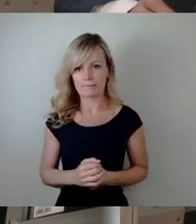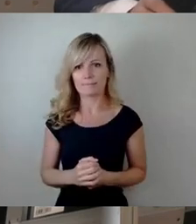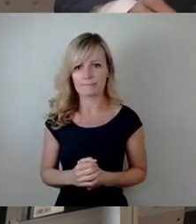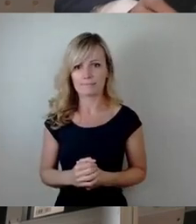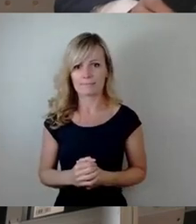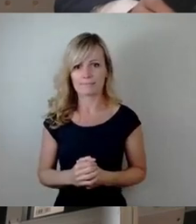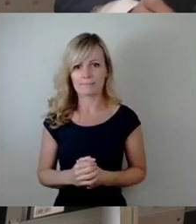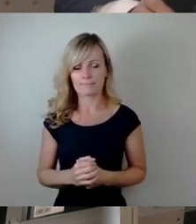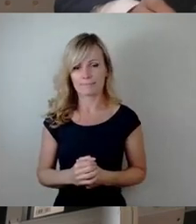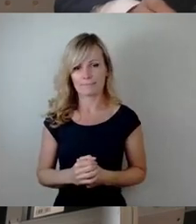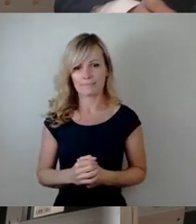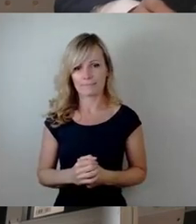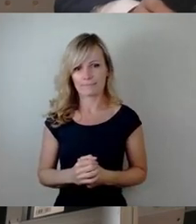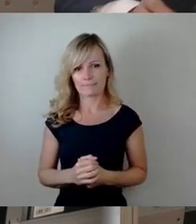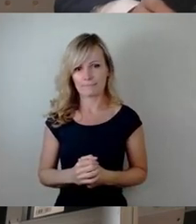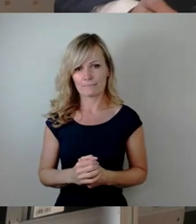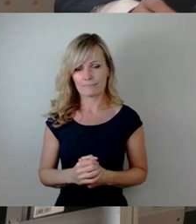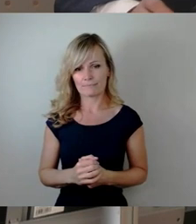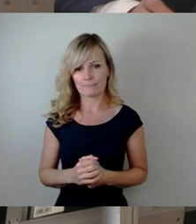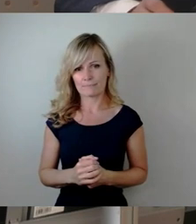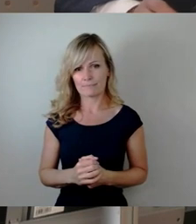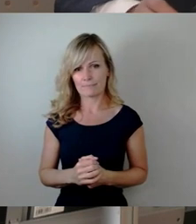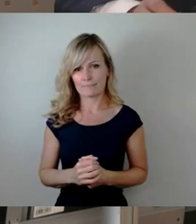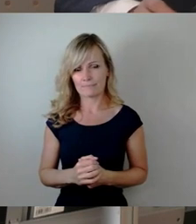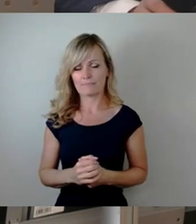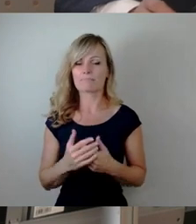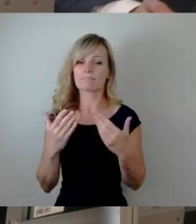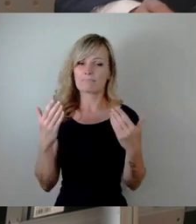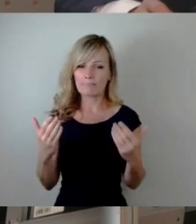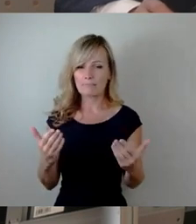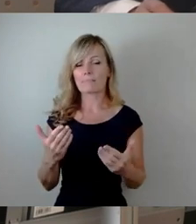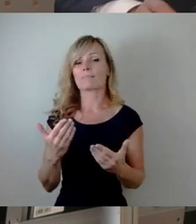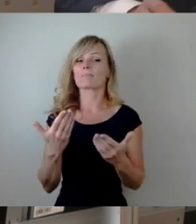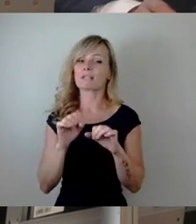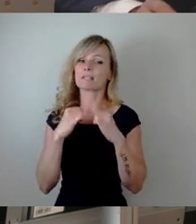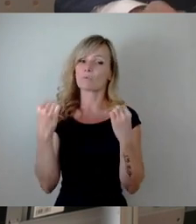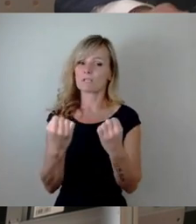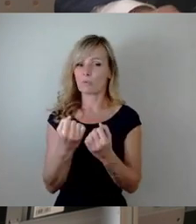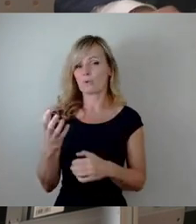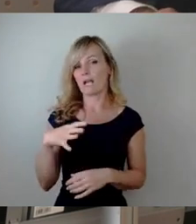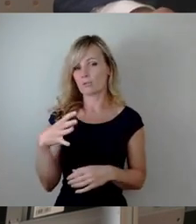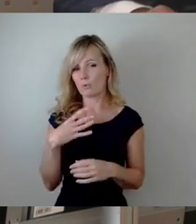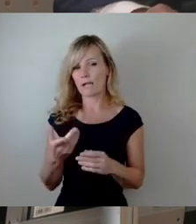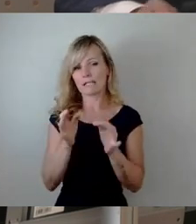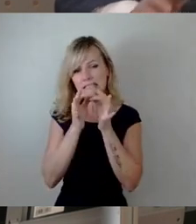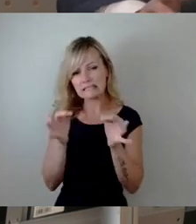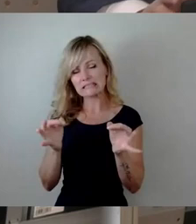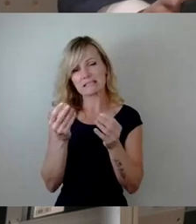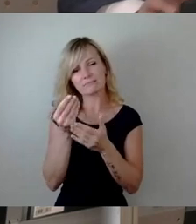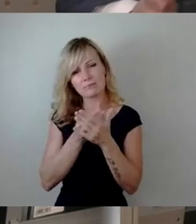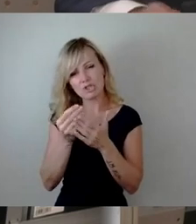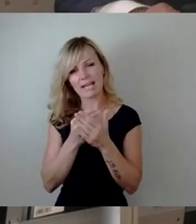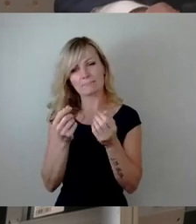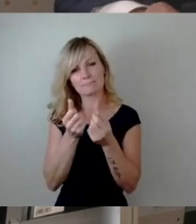Bevor wir in eine detaillierte Abarbeitung der aktuellen Situation kommen, will ich auch diesen Stadtrat